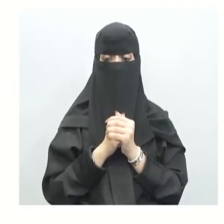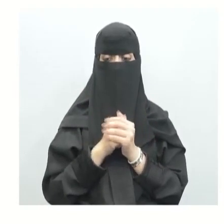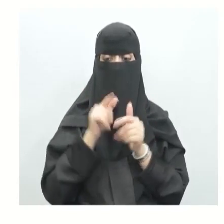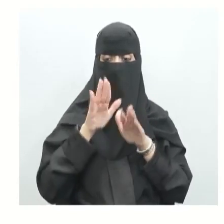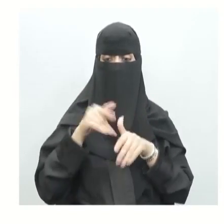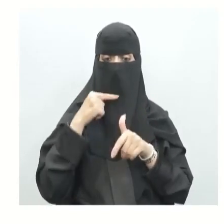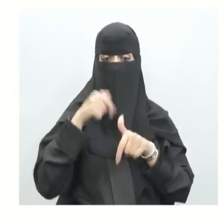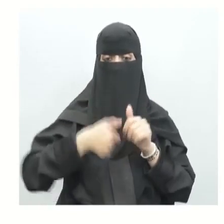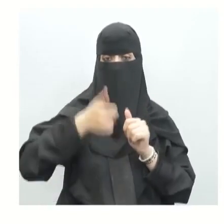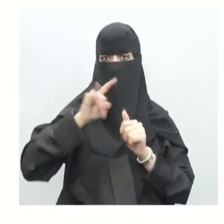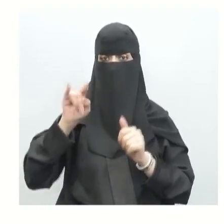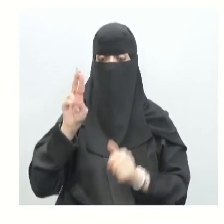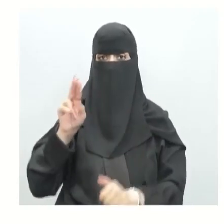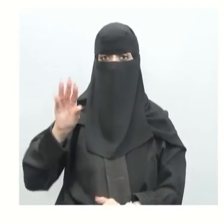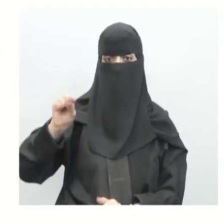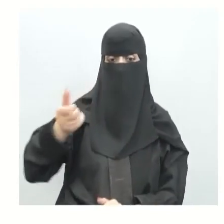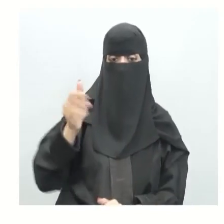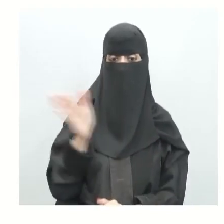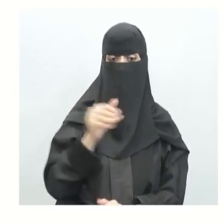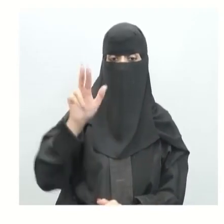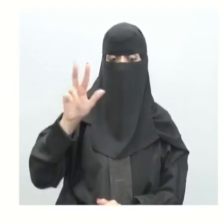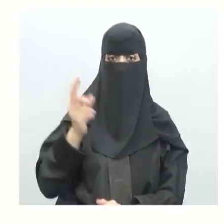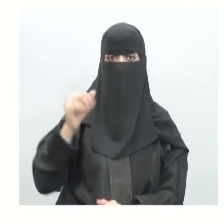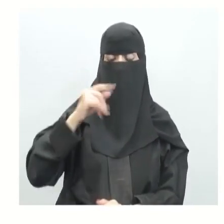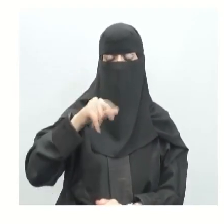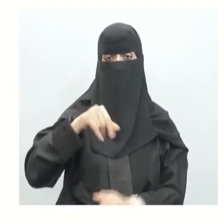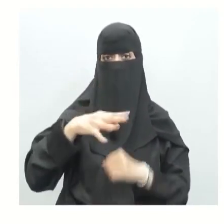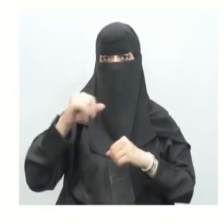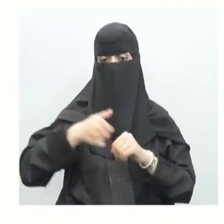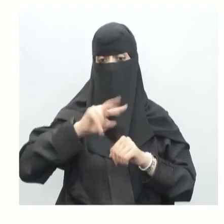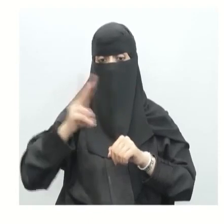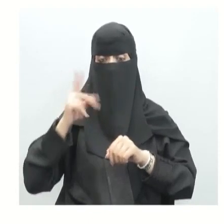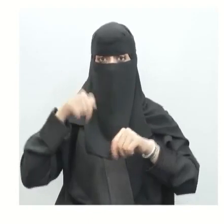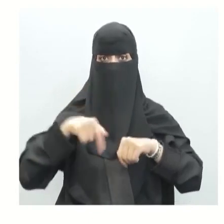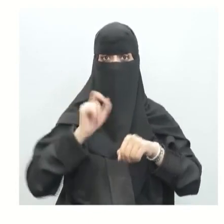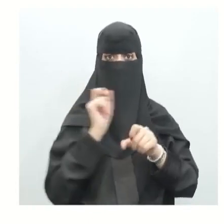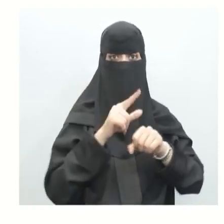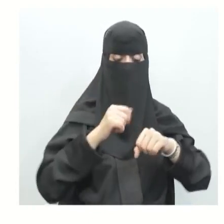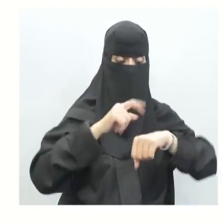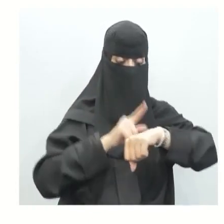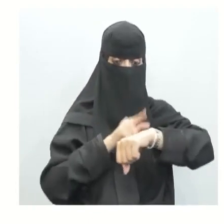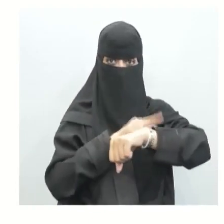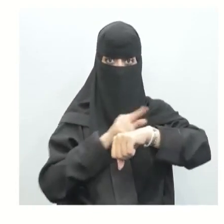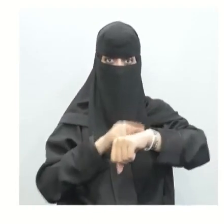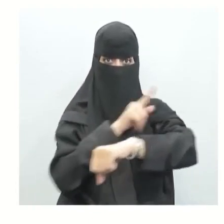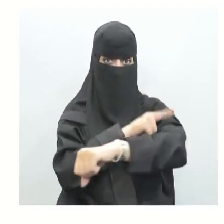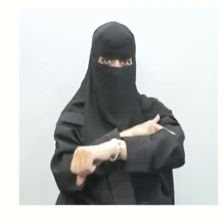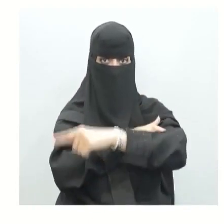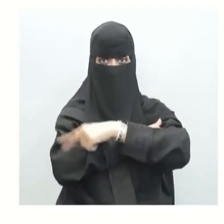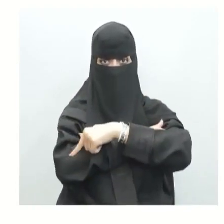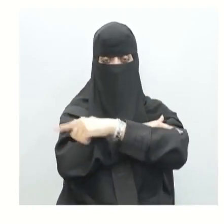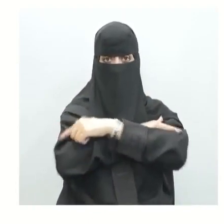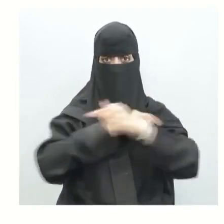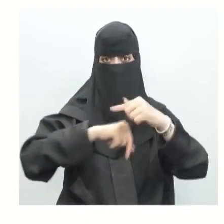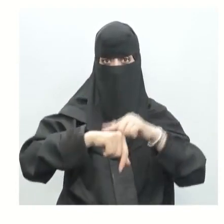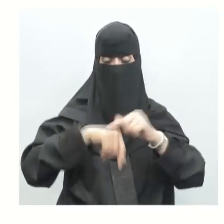فالتهاب المفاصل الروماتيزمي شكل آخر من الالتهاب يصيب المفاصل ولا ينتج هذا الالتهاب عن تآكل